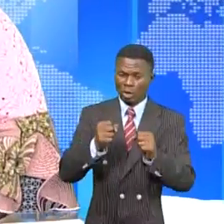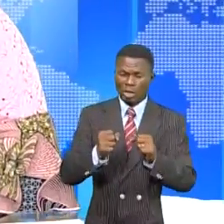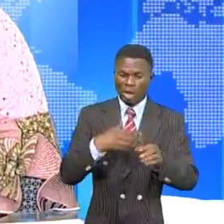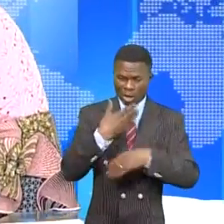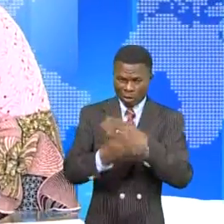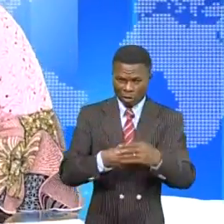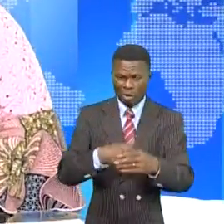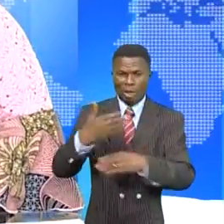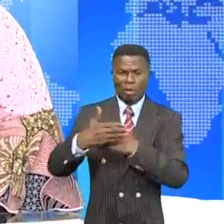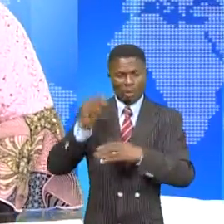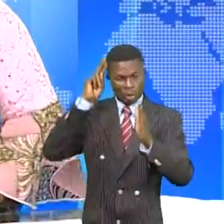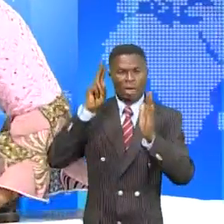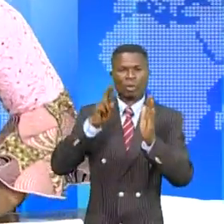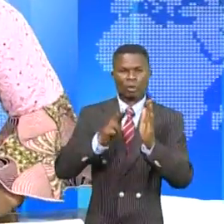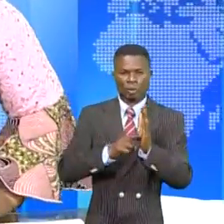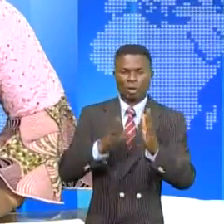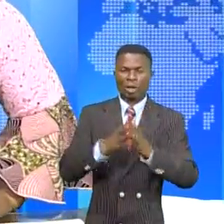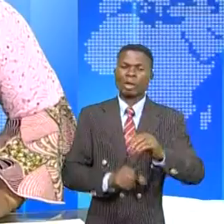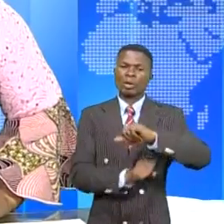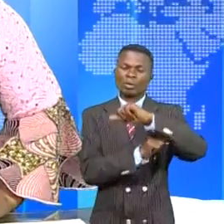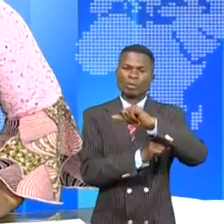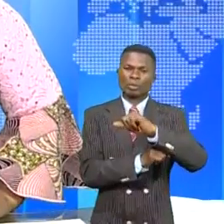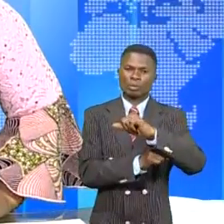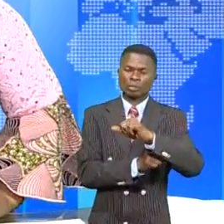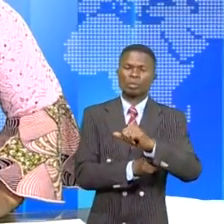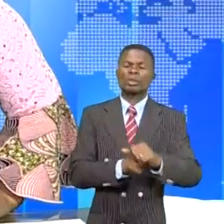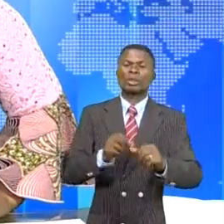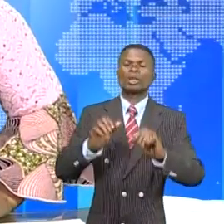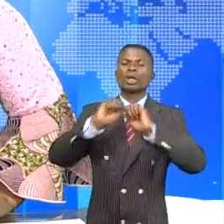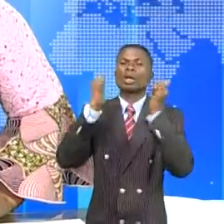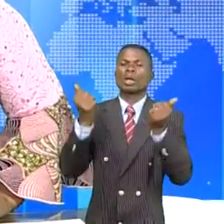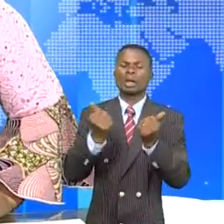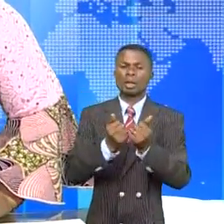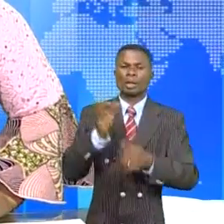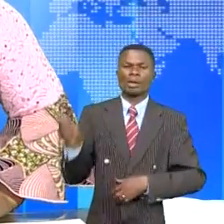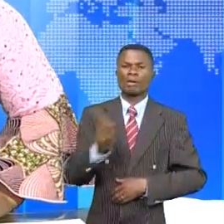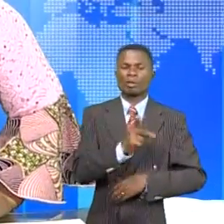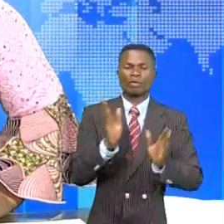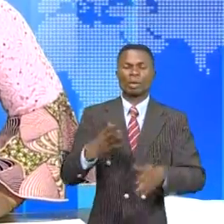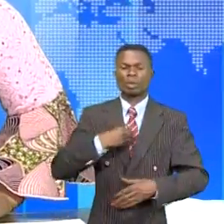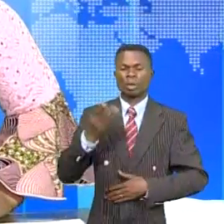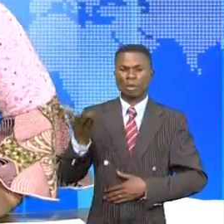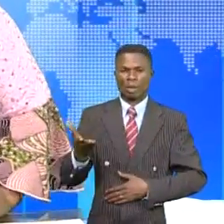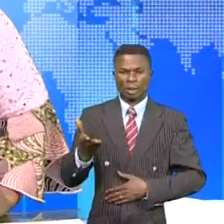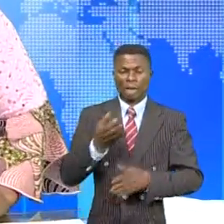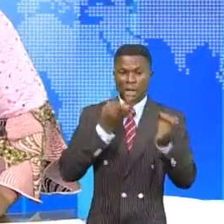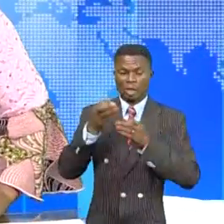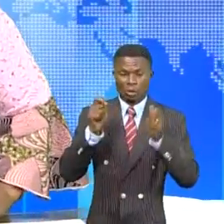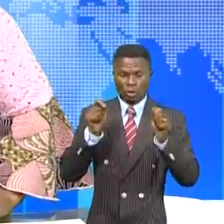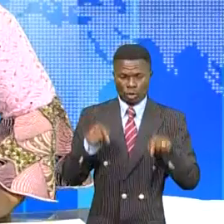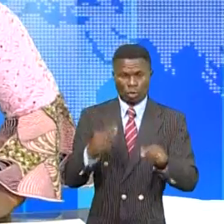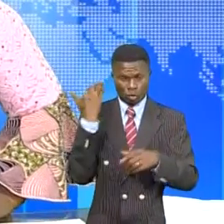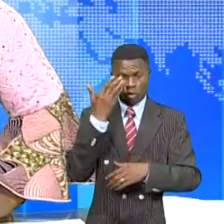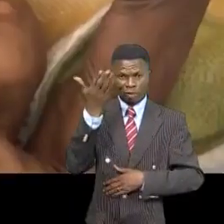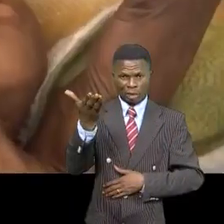mener aux côtés du gouvernement avec l'appui de l'Unit Life que dirige Philippe Doust-Blazy. Les détails dans ce reportage,